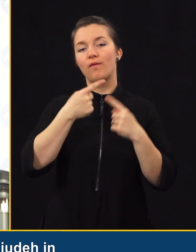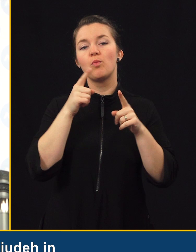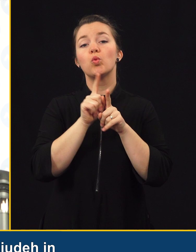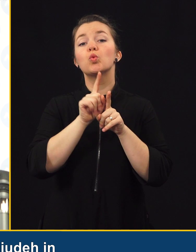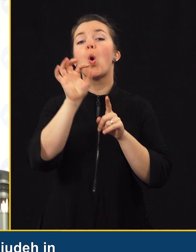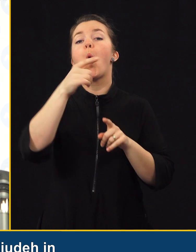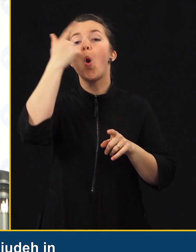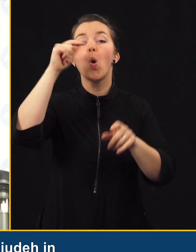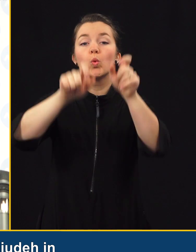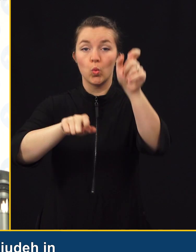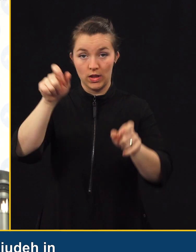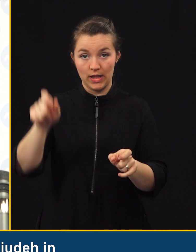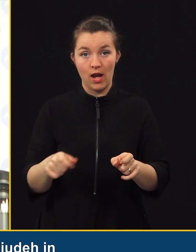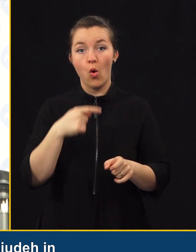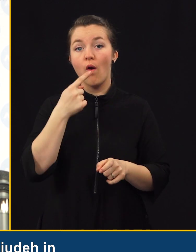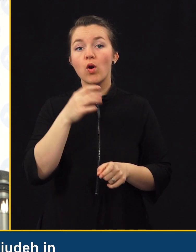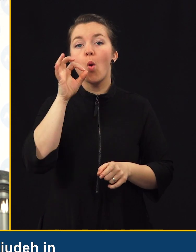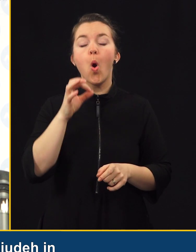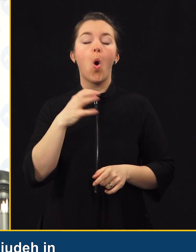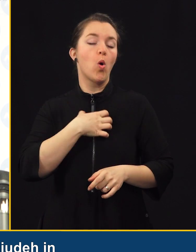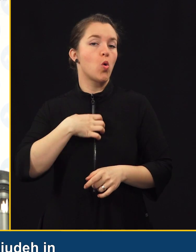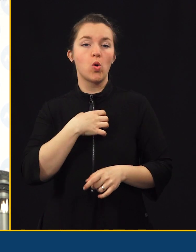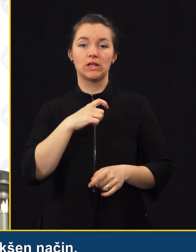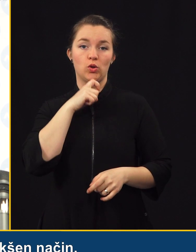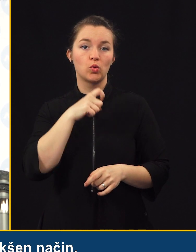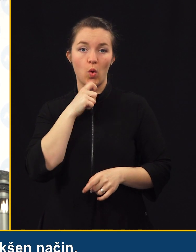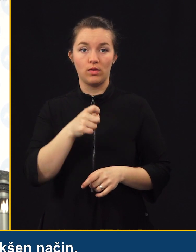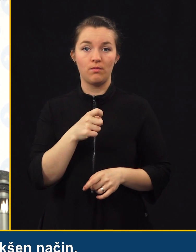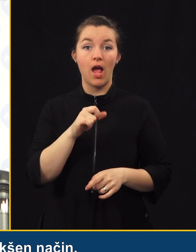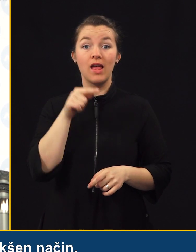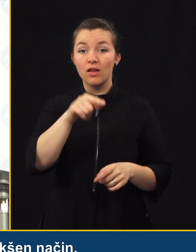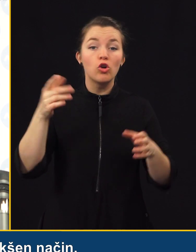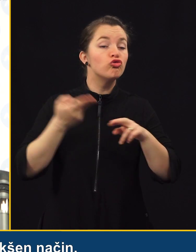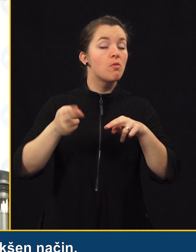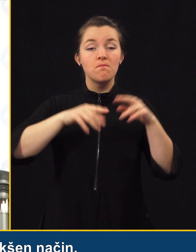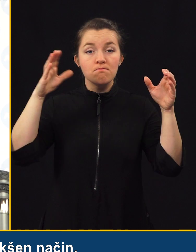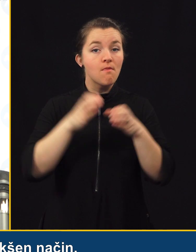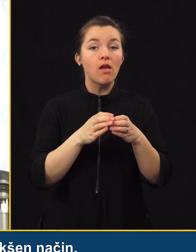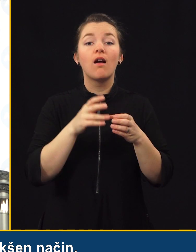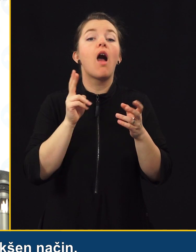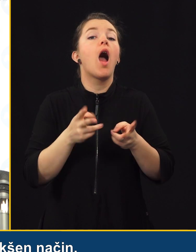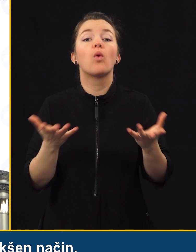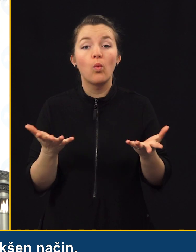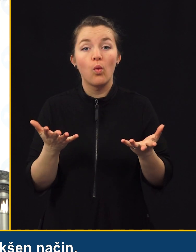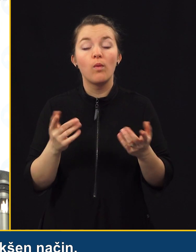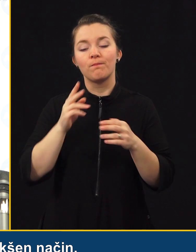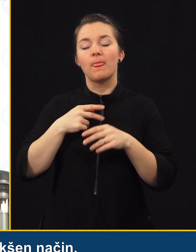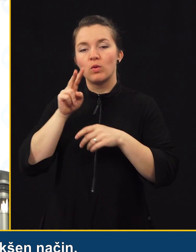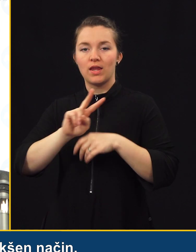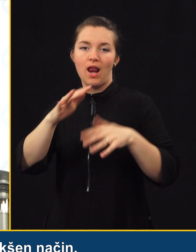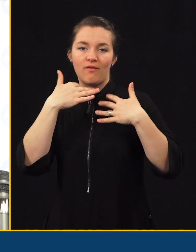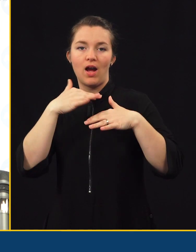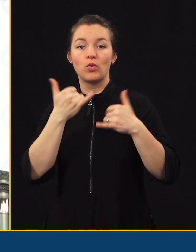govorimo tudi o ljudeh, govorimo o tragičnih zgodbah, da bo teh čim manj in kako po teh čim bomo proveli povedati v